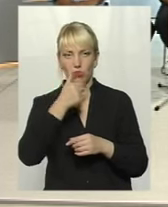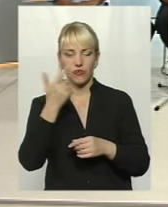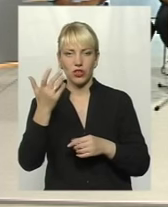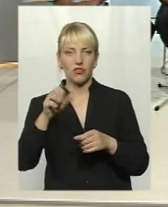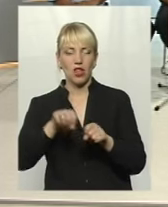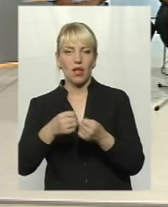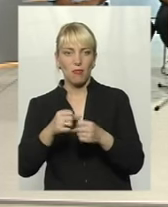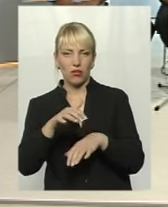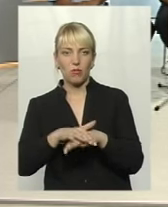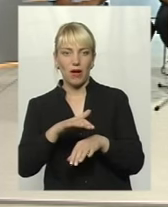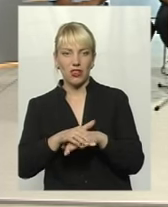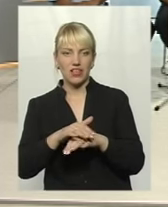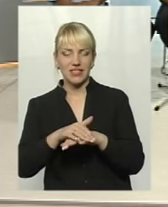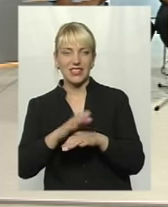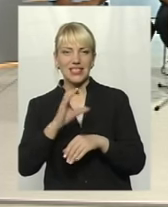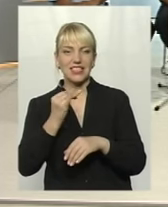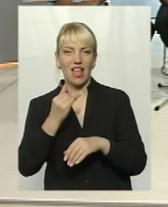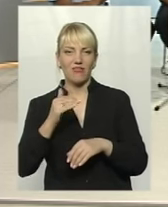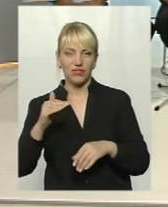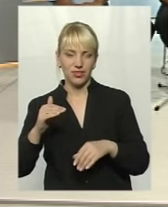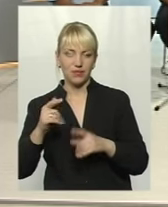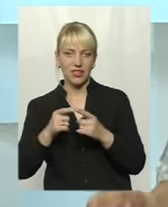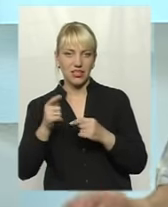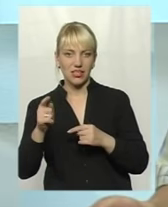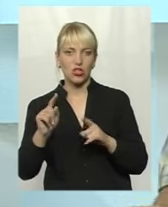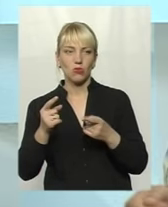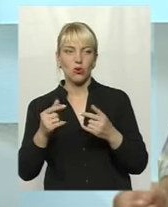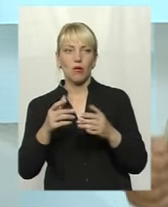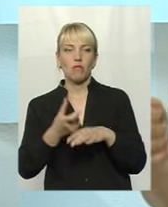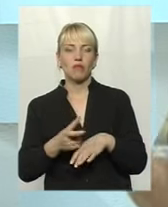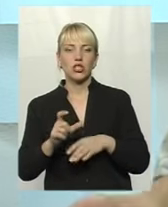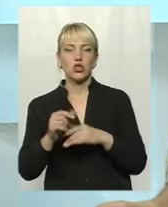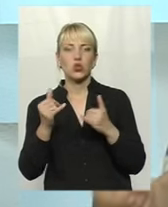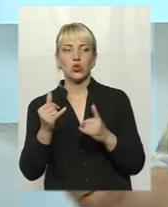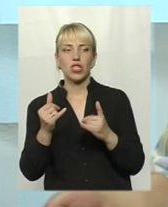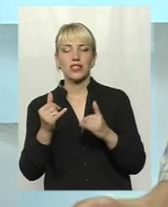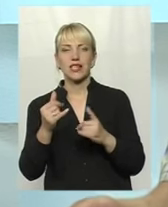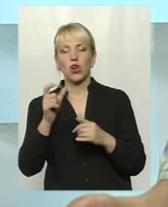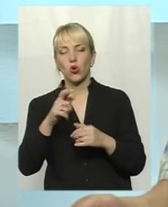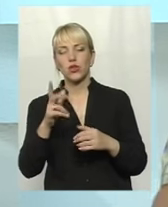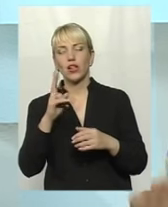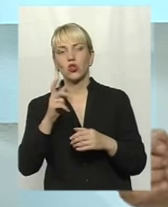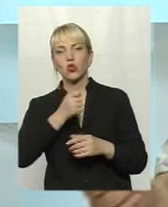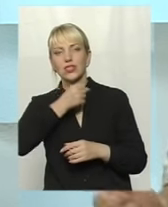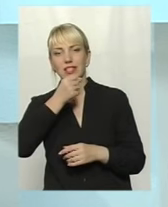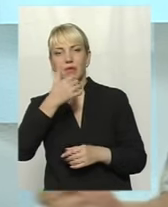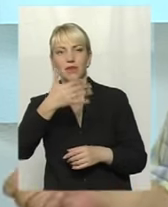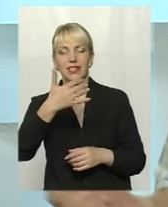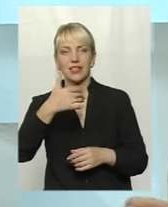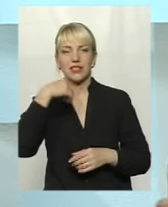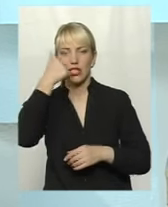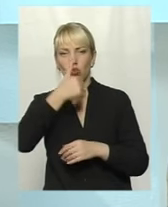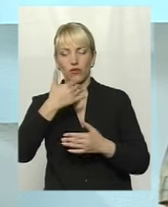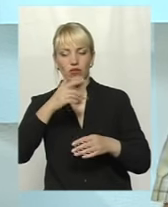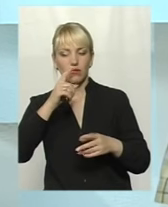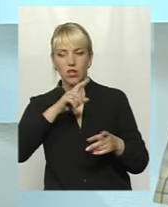сейфи дистанційно. І тому більшість зараз сучасних, сучасних навіть людей віком 50 і старше, вони вже орієнтуються, як